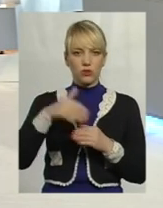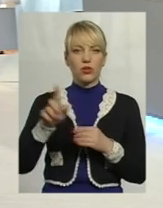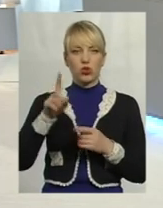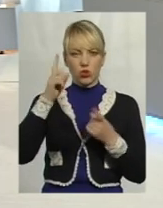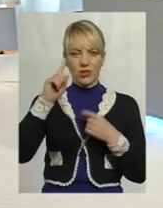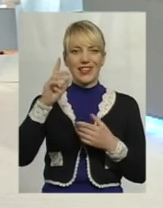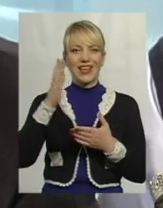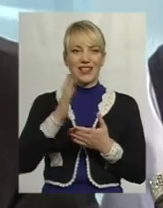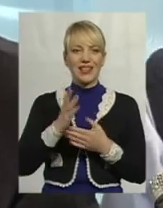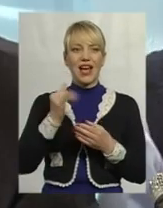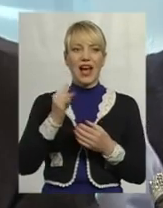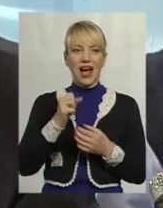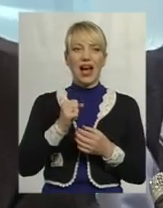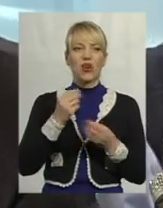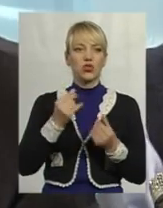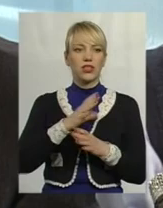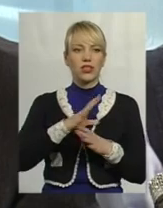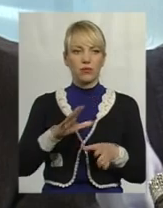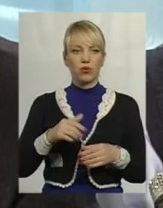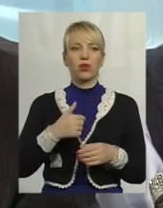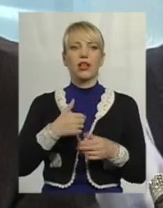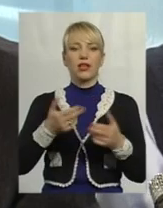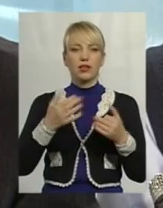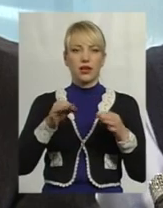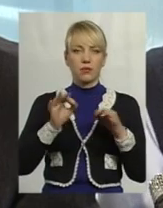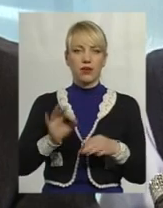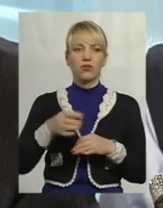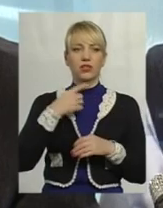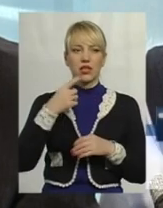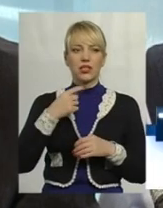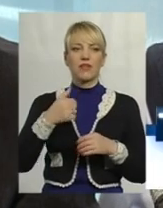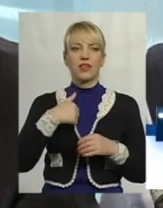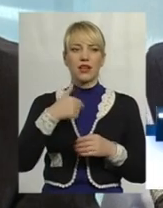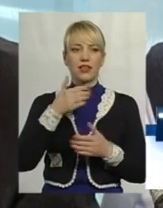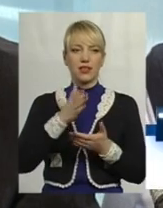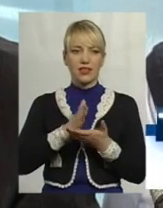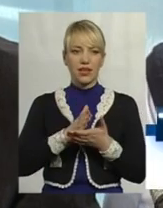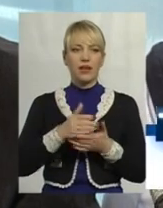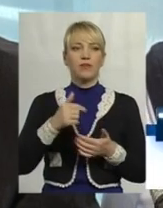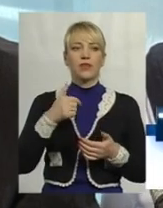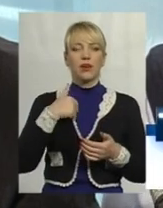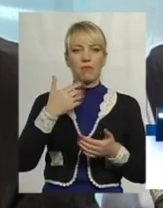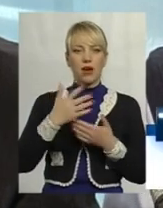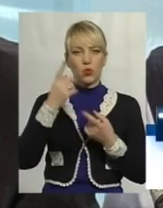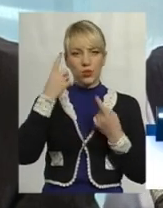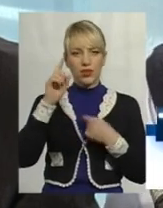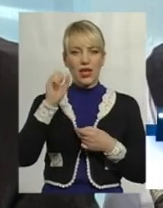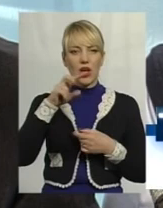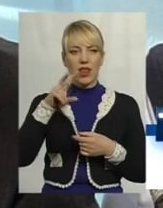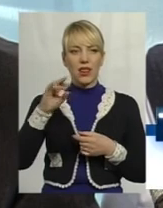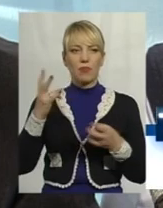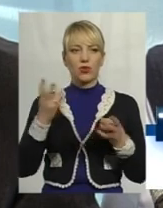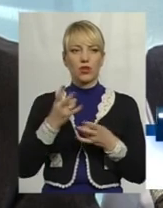саме так. Добрий день. Як спочатку розмови сказав правильний Ігор, я маю ідею, але потребую